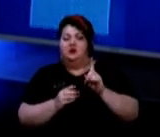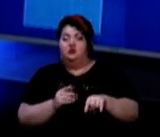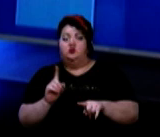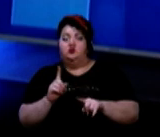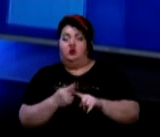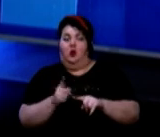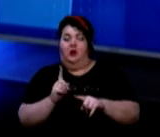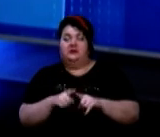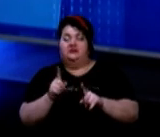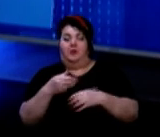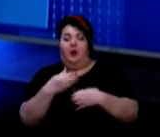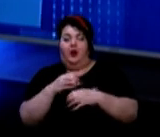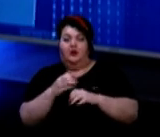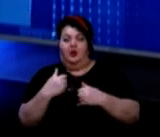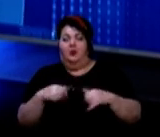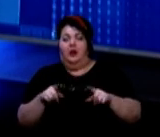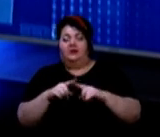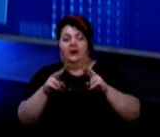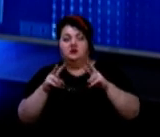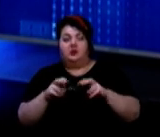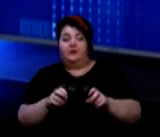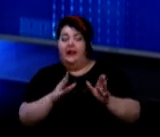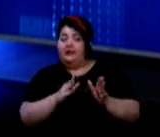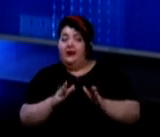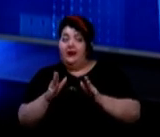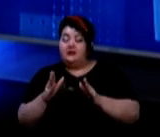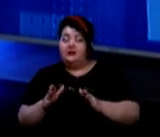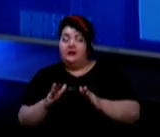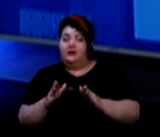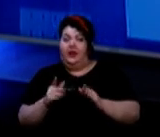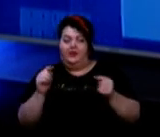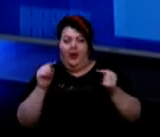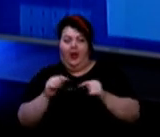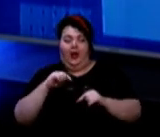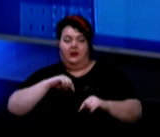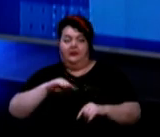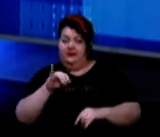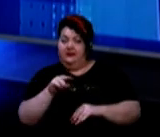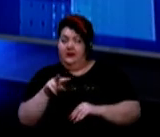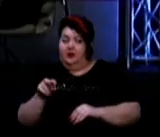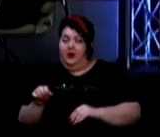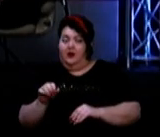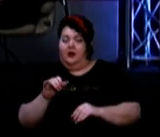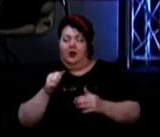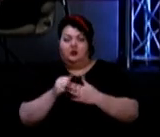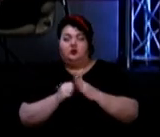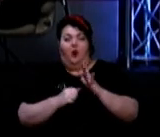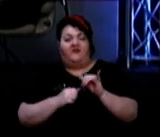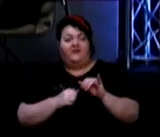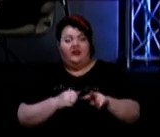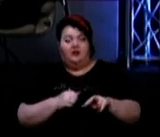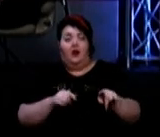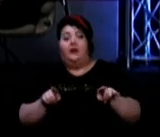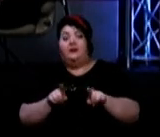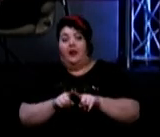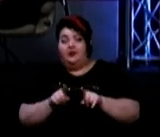аналізом ми також діагностуємо не тільки антитіла до ВІЛ, а також на